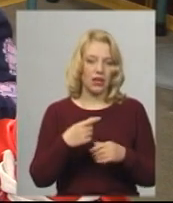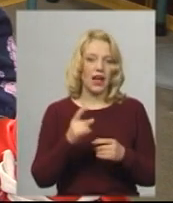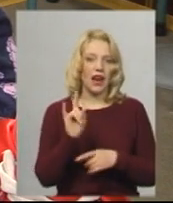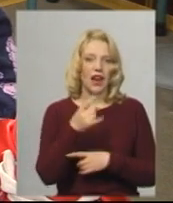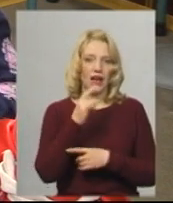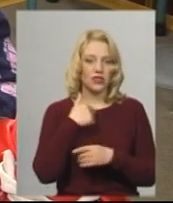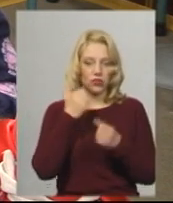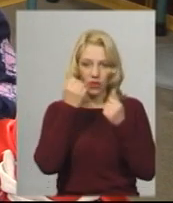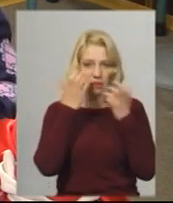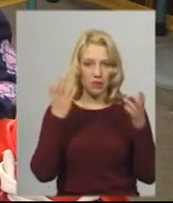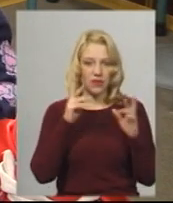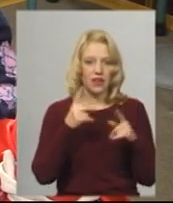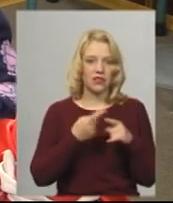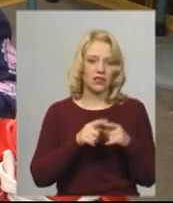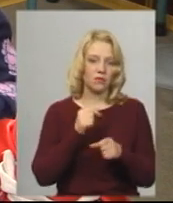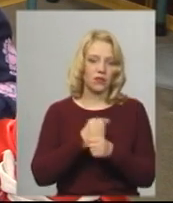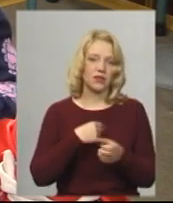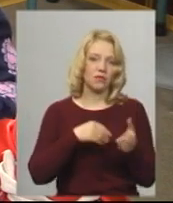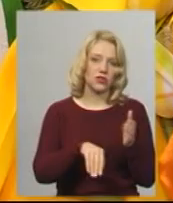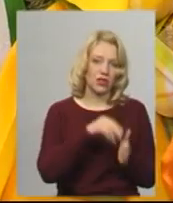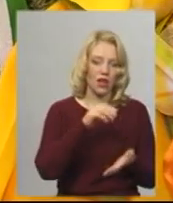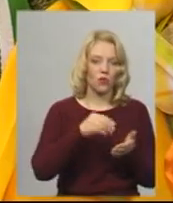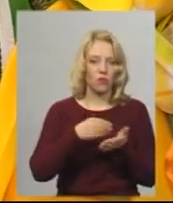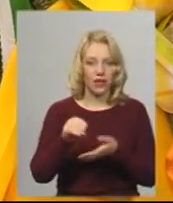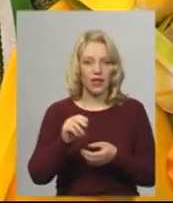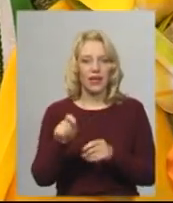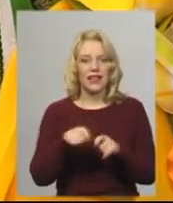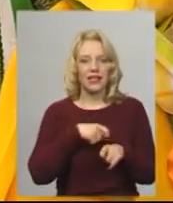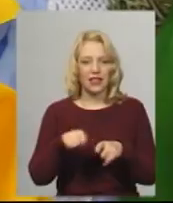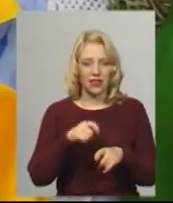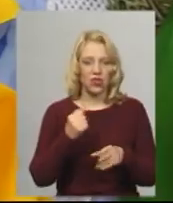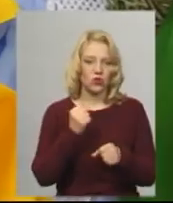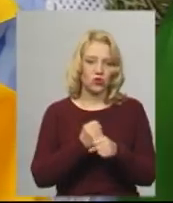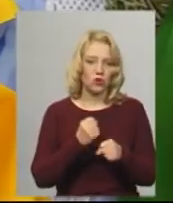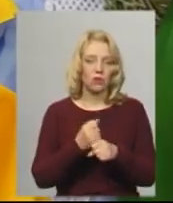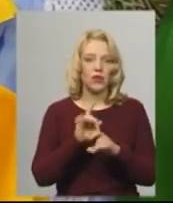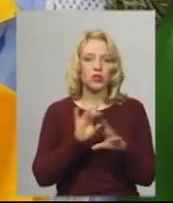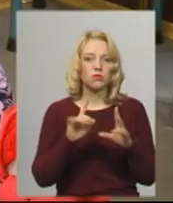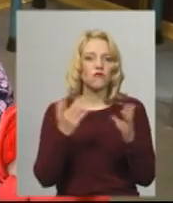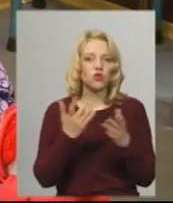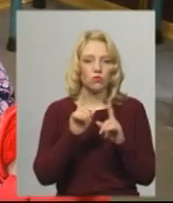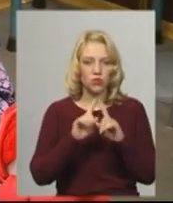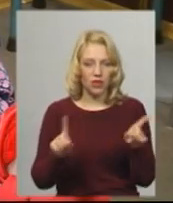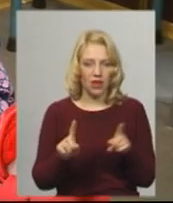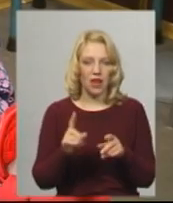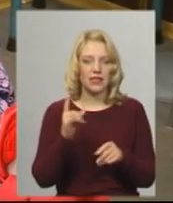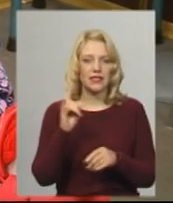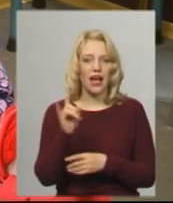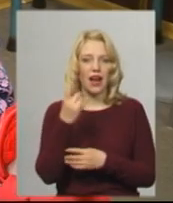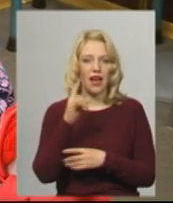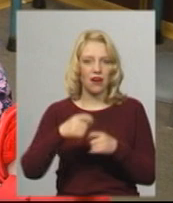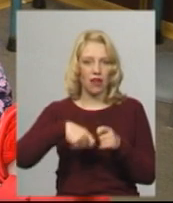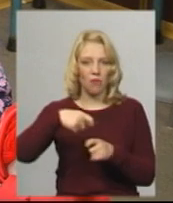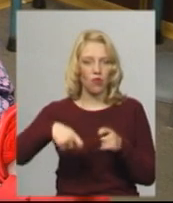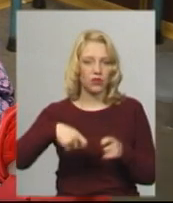їх робити. Я пішла, купила тканину, я її зробила. Майстриня розповідає, в чому унікальність ляльки-мотанки. В ідеалі ляльку